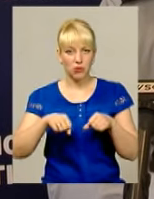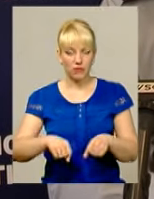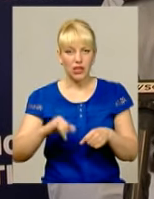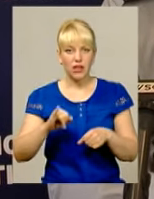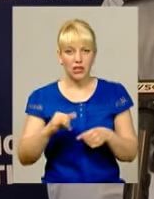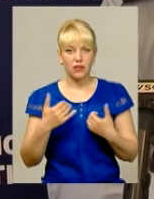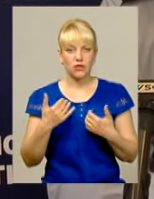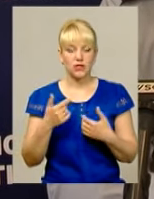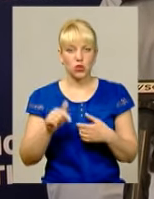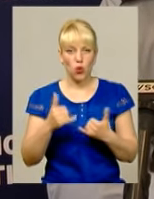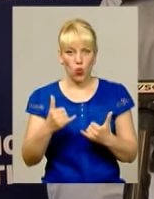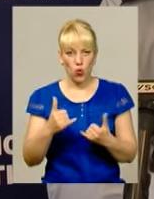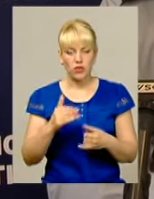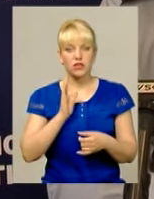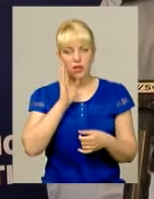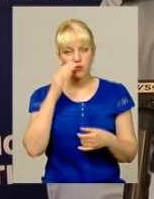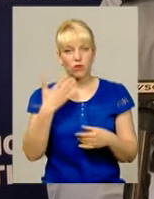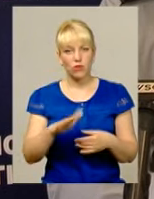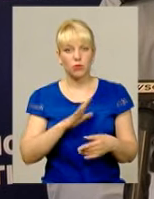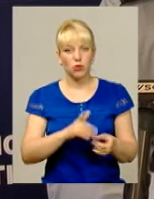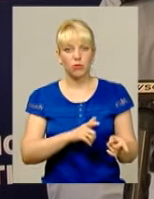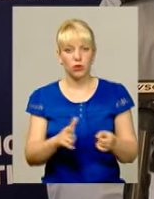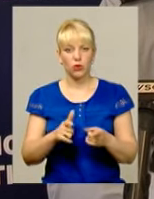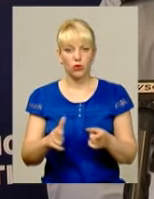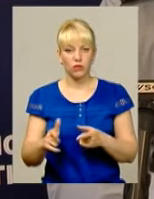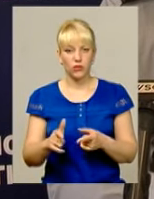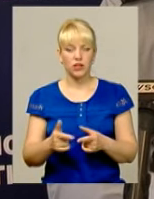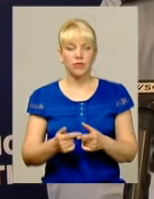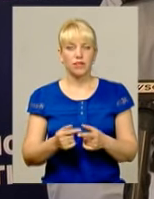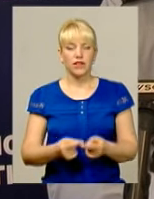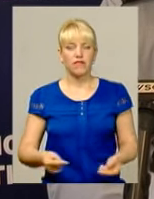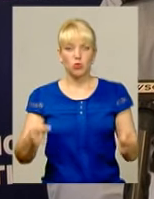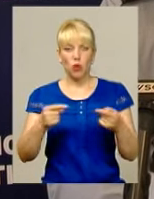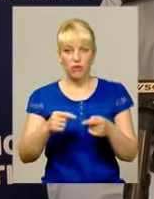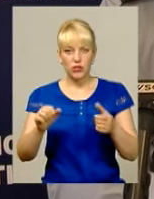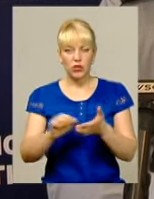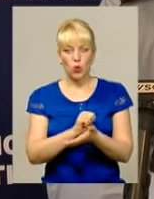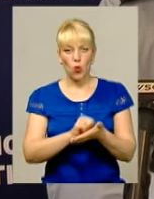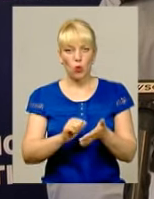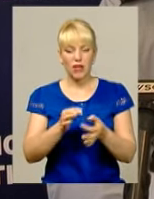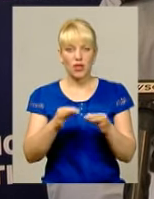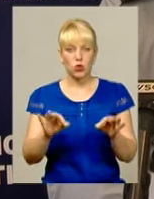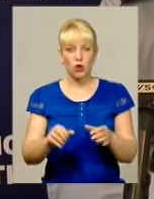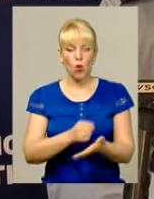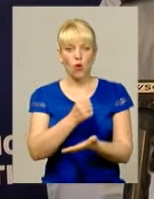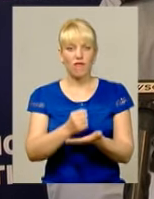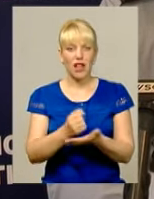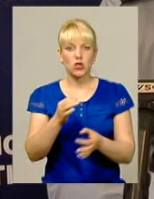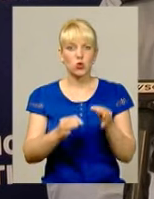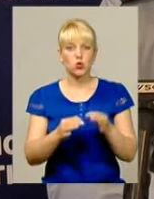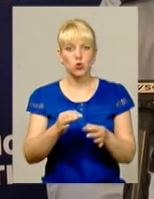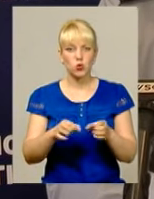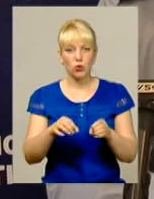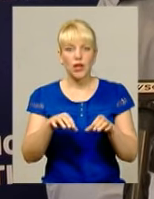сьогодні зранку були підготовлені відповідні документи дозвільні Тобто ухвали суду на проведення